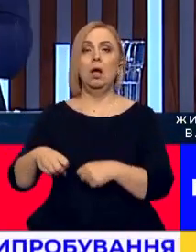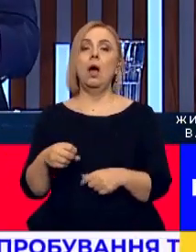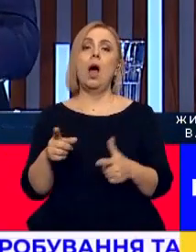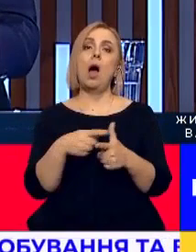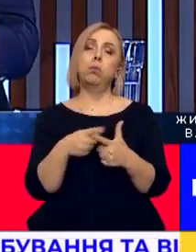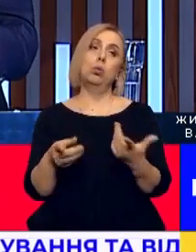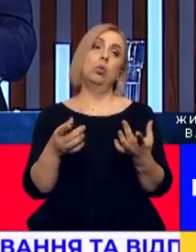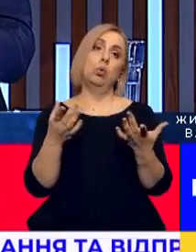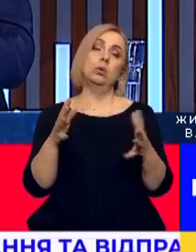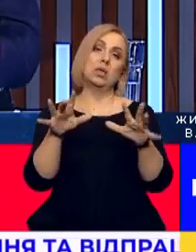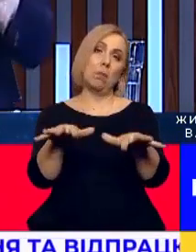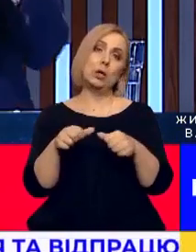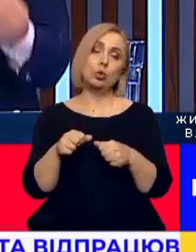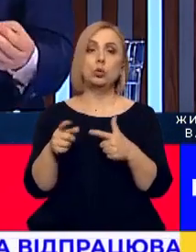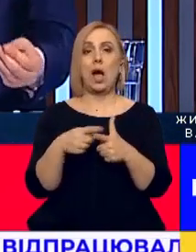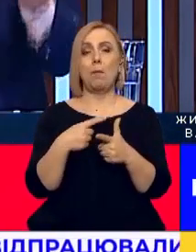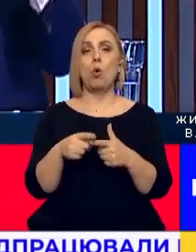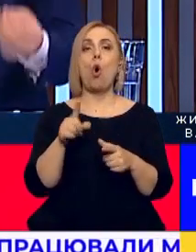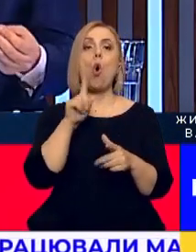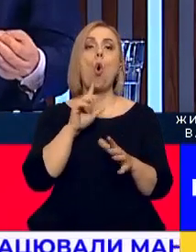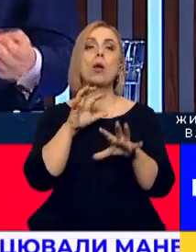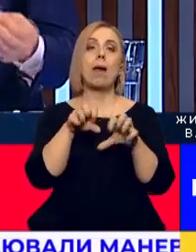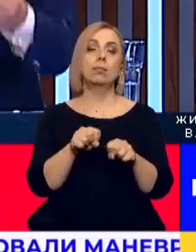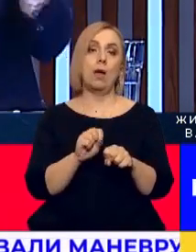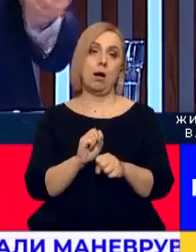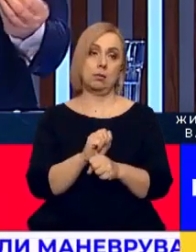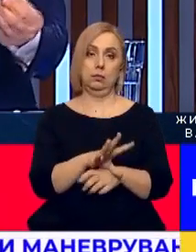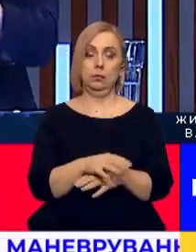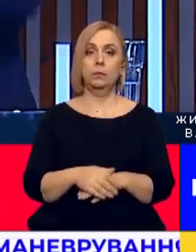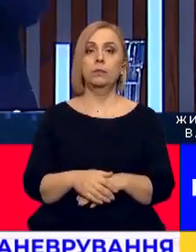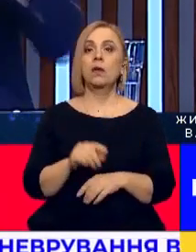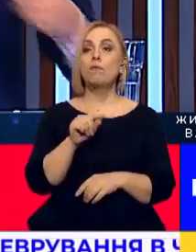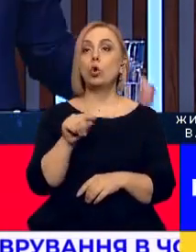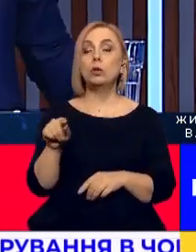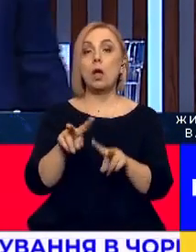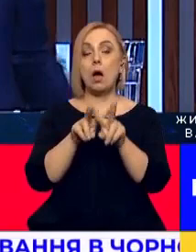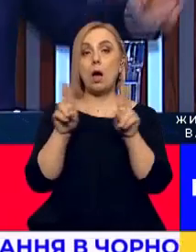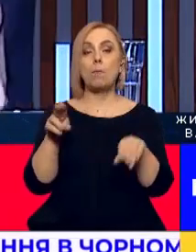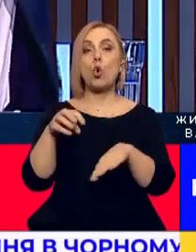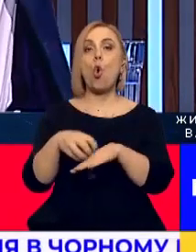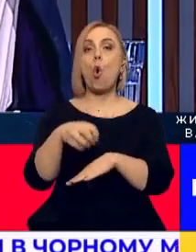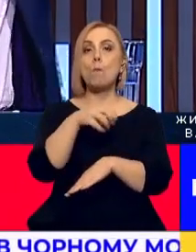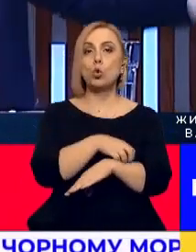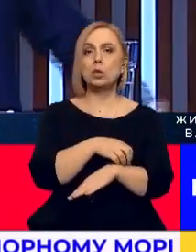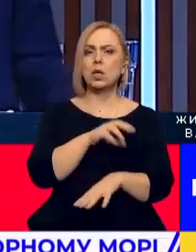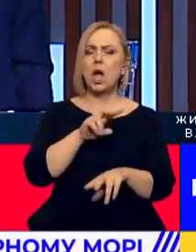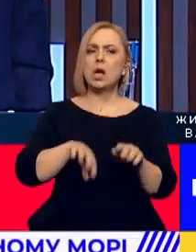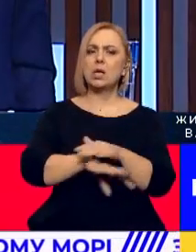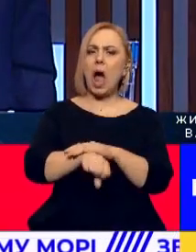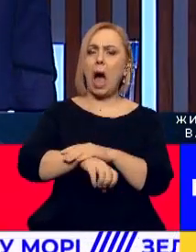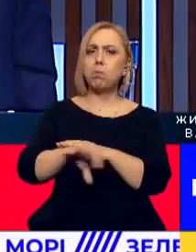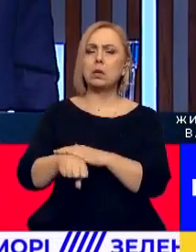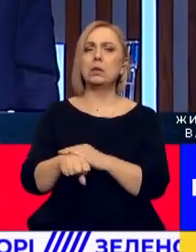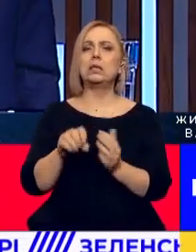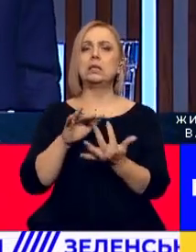або як нічийну заберуть і так далі. Тобто це податковий терор. Вони як комуністи, як ВКПБ, грабили селян, забирали